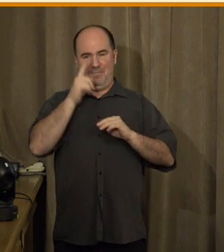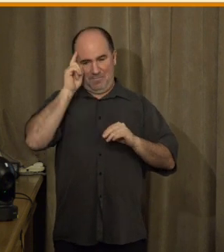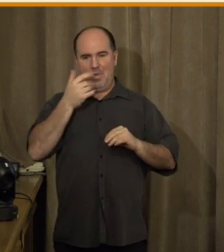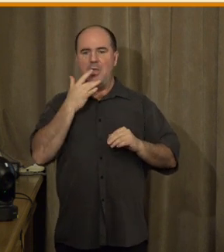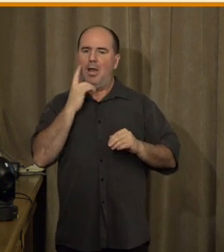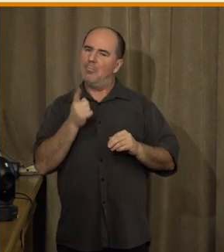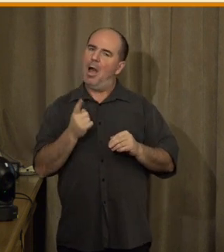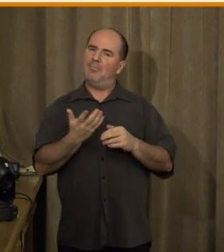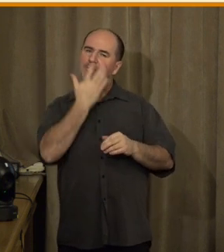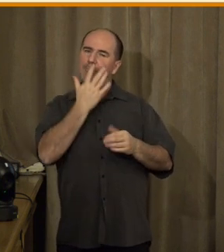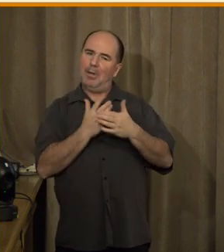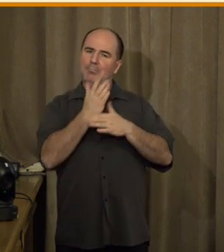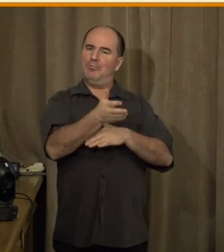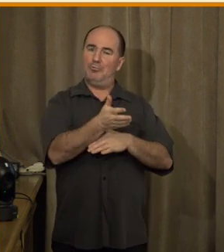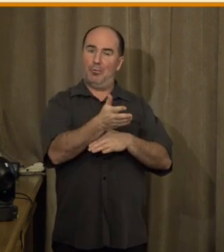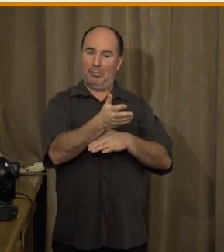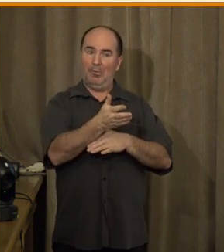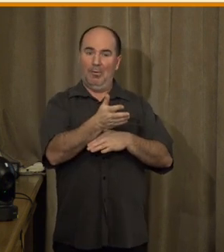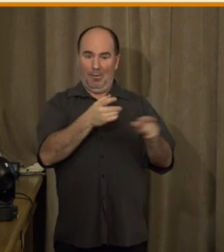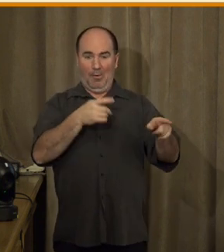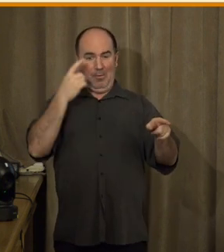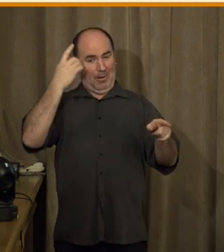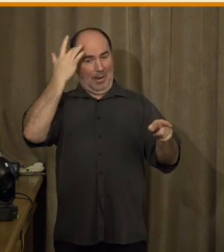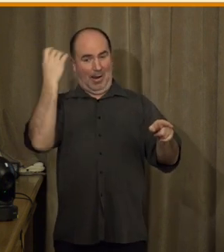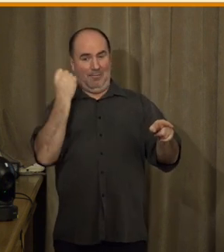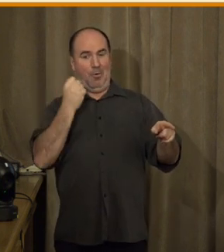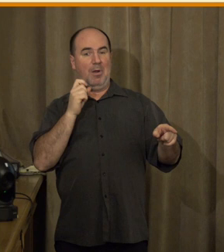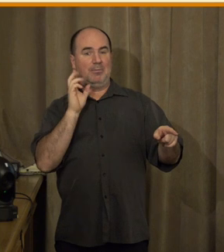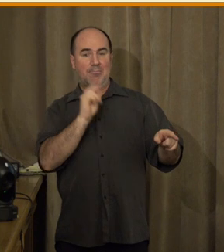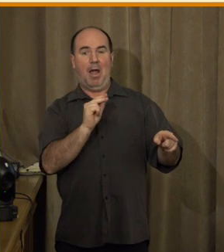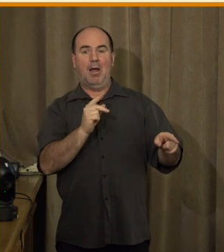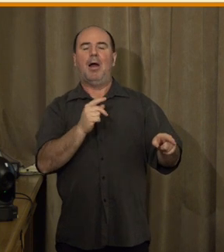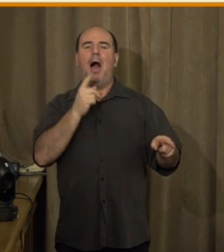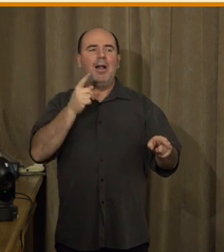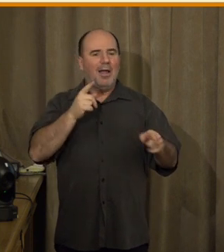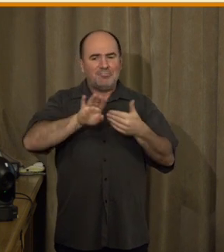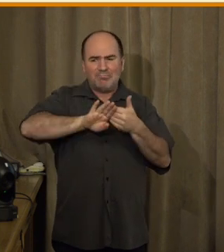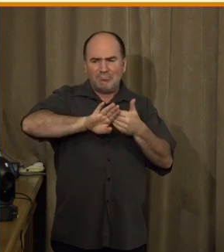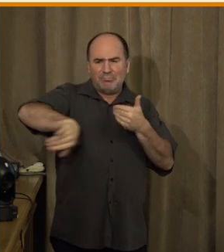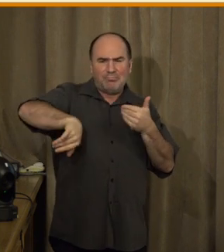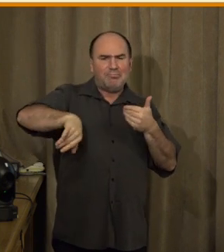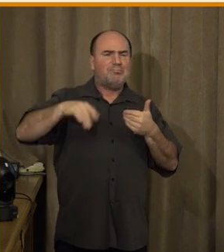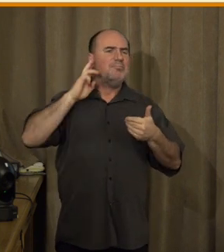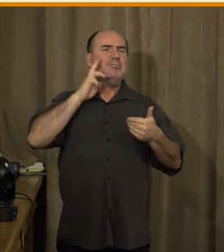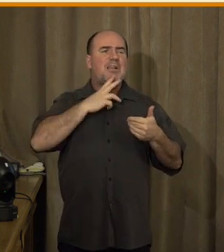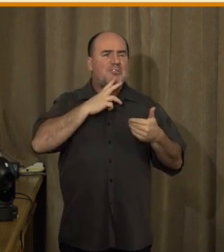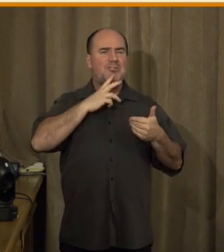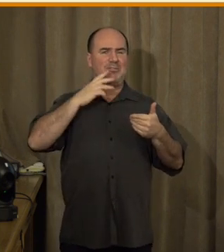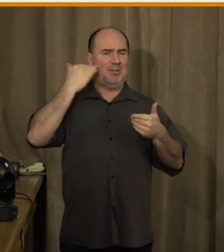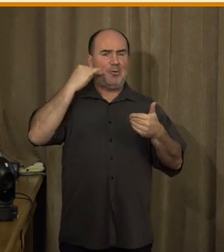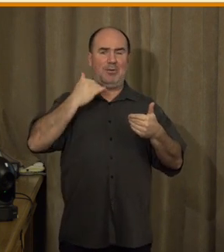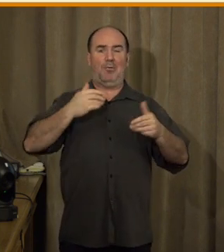je specializovaný. Tak ale tyto informace naprosto opomíjejí právě uživatelé znakového jazyka a to, jakým způsobem mají ta